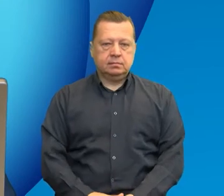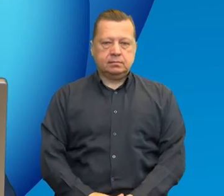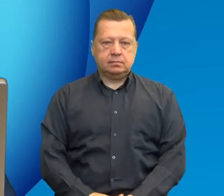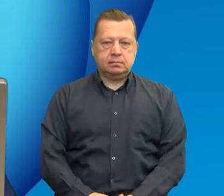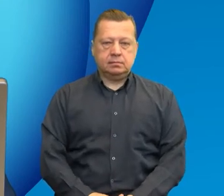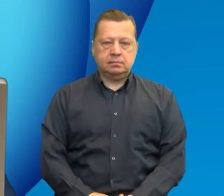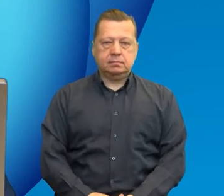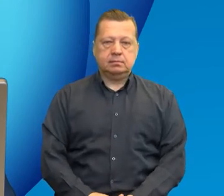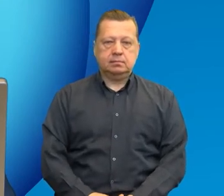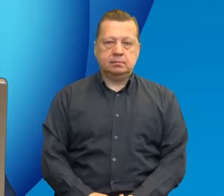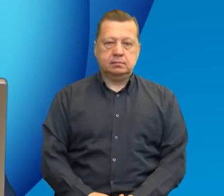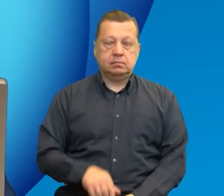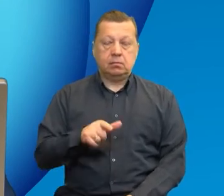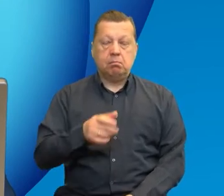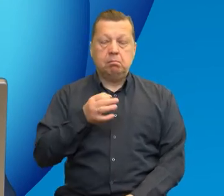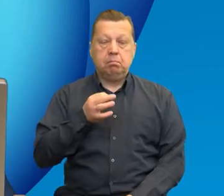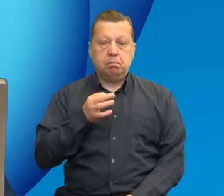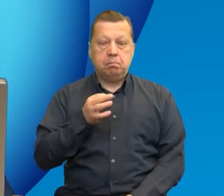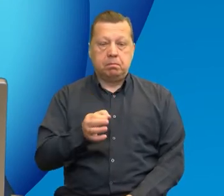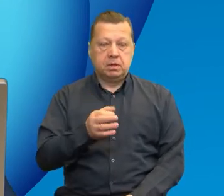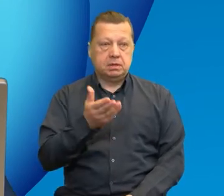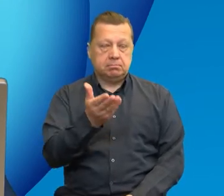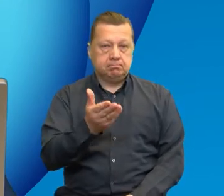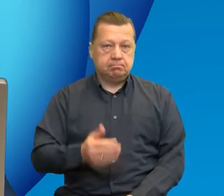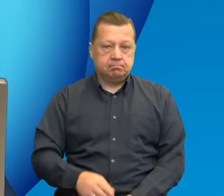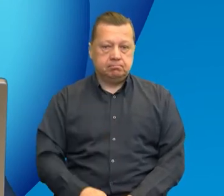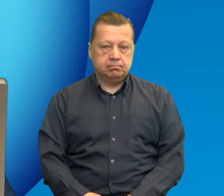To pytanie myślę mogę skierować do Agnieszki.